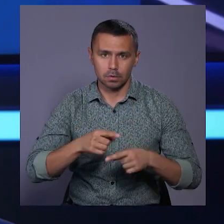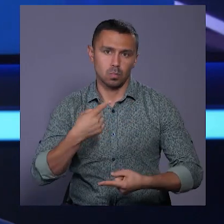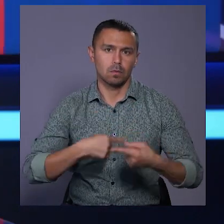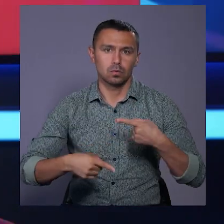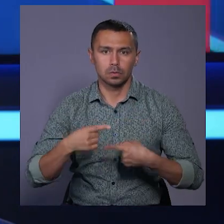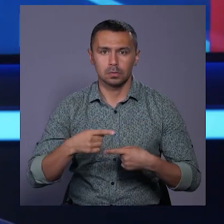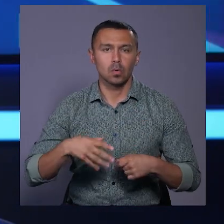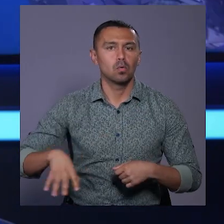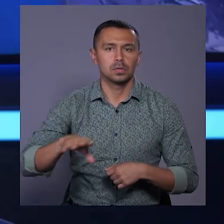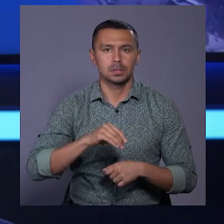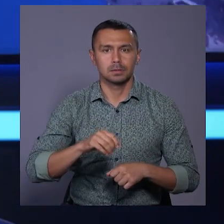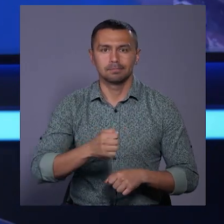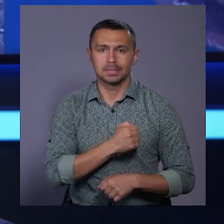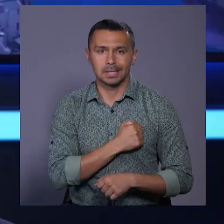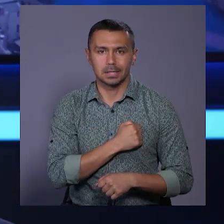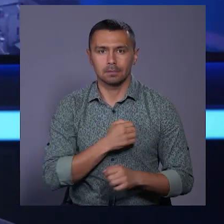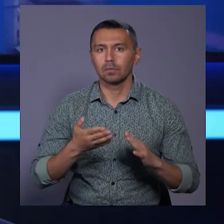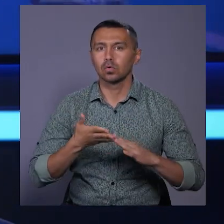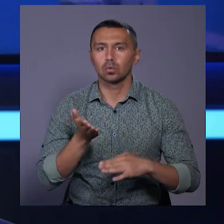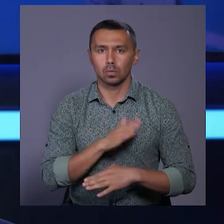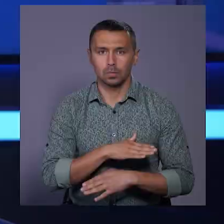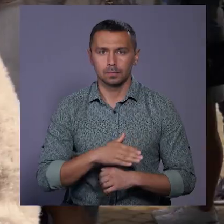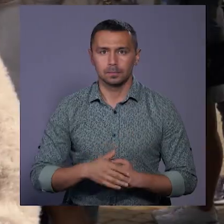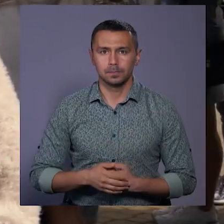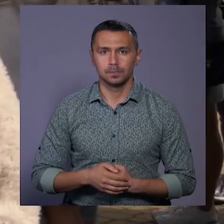повернути усіх захисників додому.